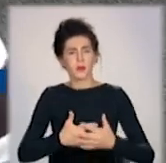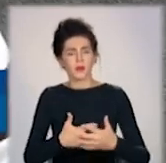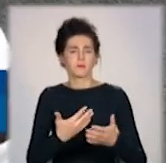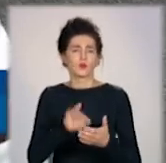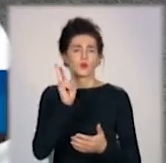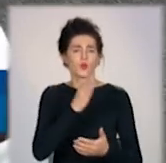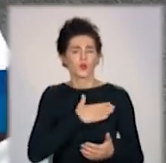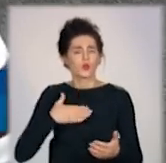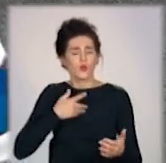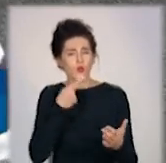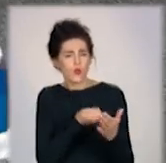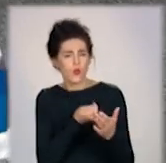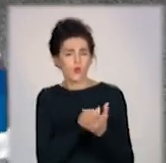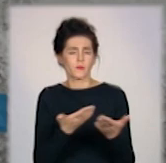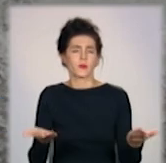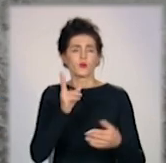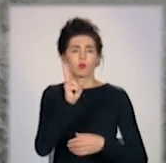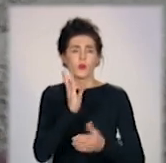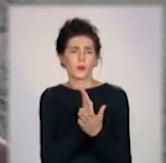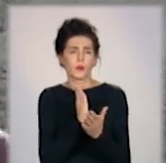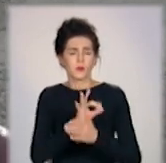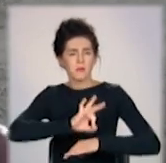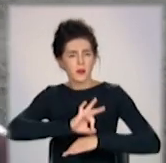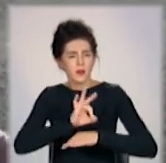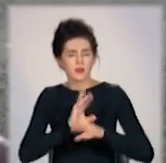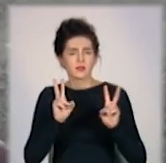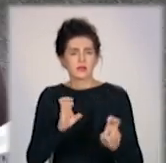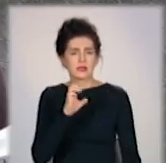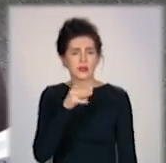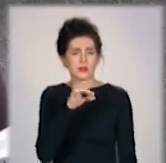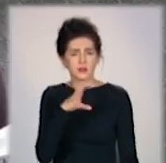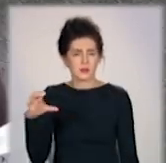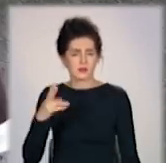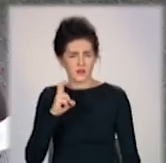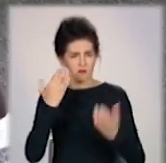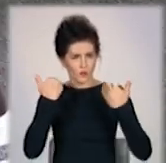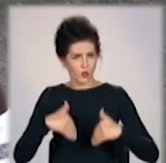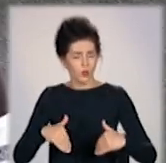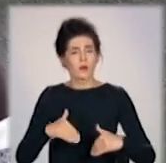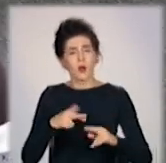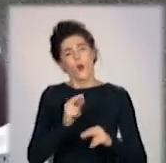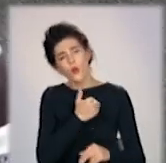лактацією, ну і людям з хронічними болезнями. Тому що це все-таки стрес для організму, хочемо ми цього чи ні.